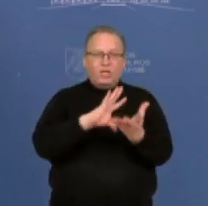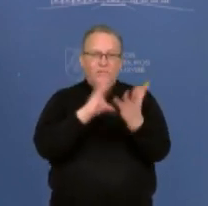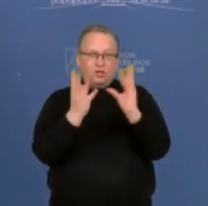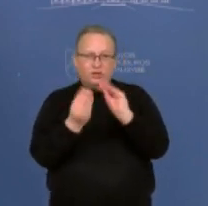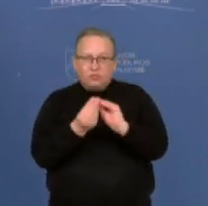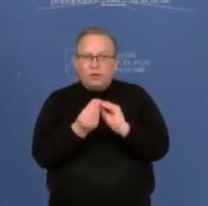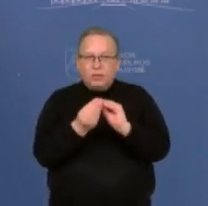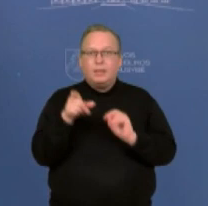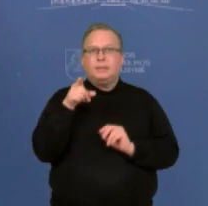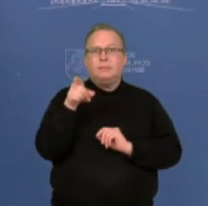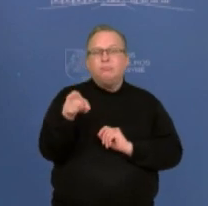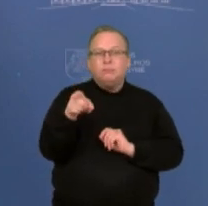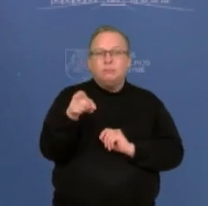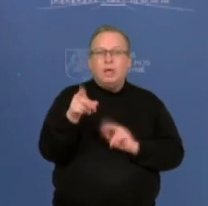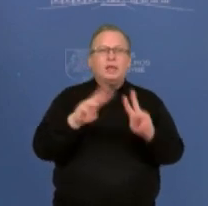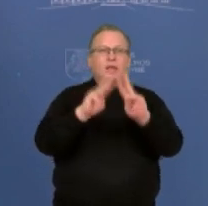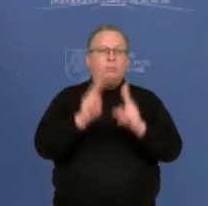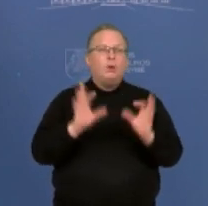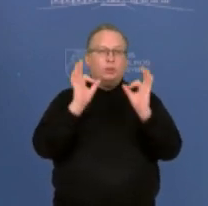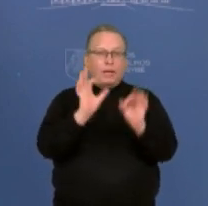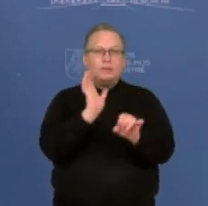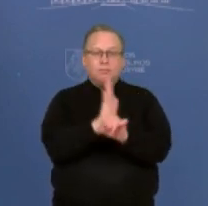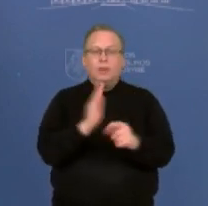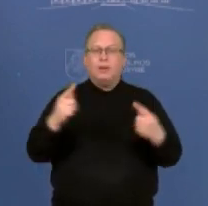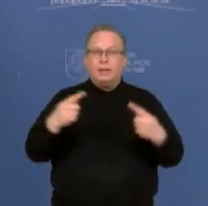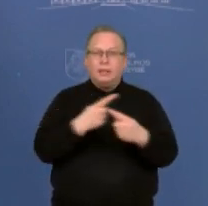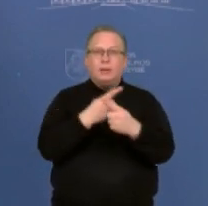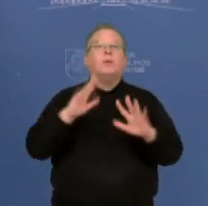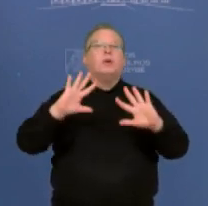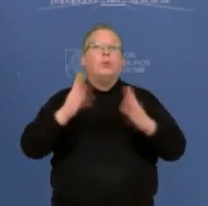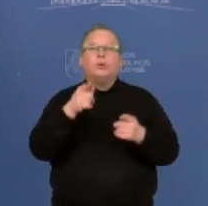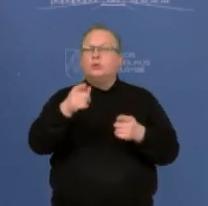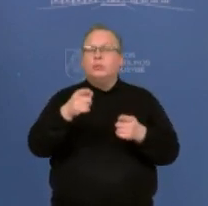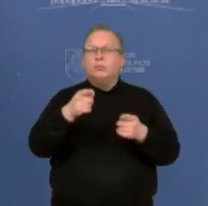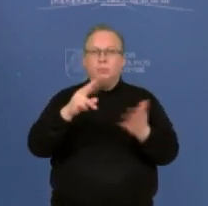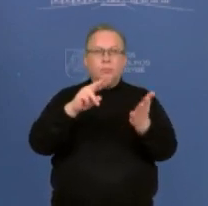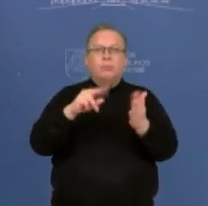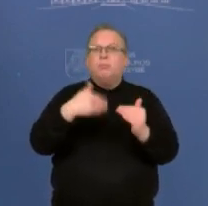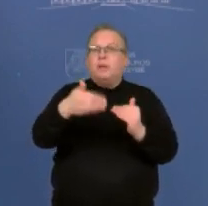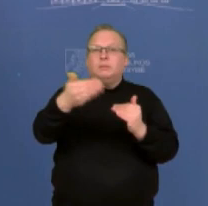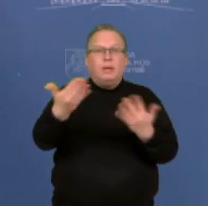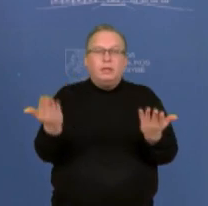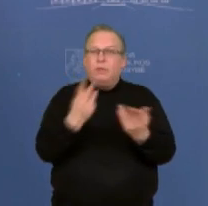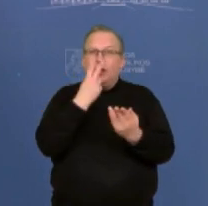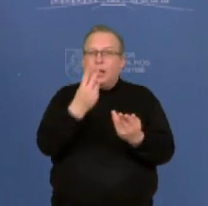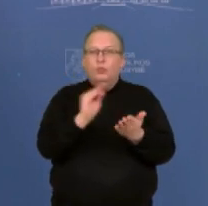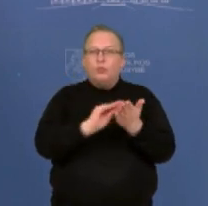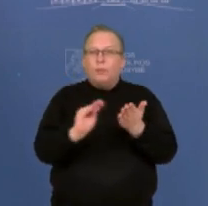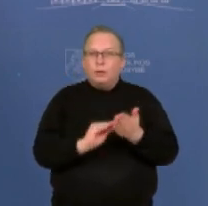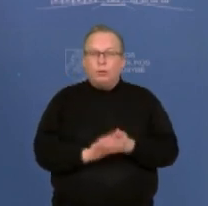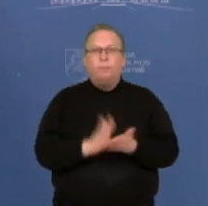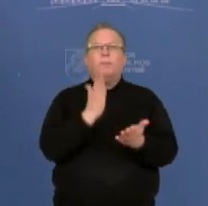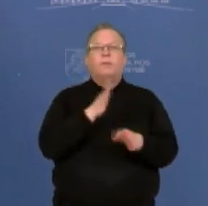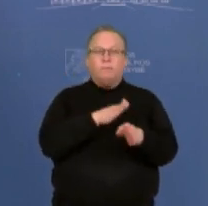įstatymo, tinkamumo ir atitikimo tarputiniam teisės aktam, yra apskritai, kokios jo perspektyvos ir ką jis numatytų? Vyksta